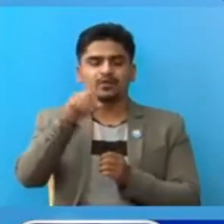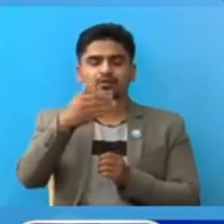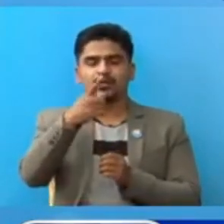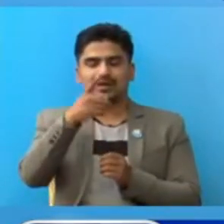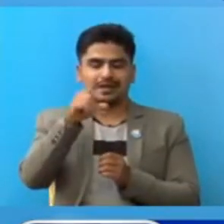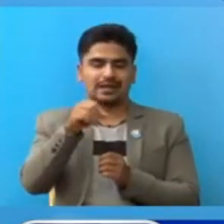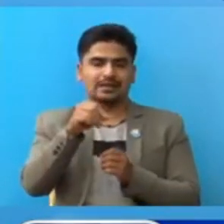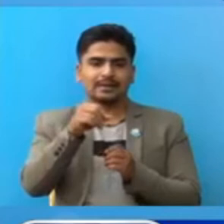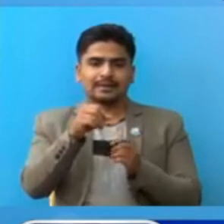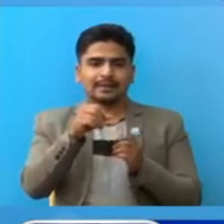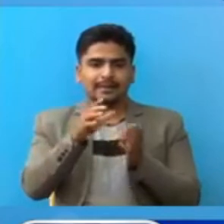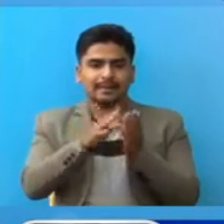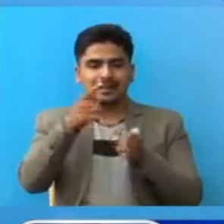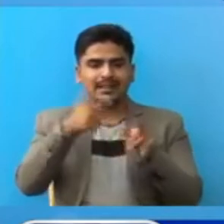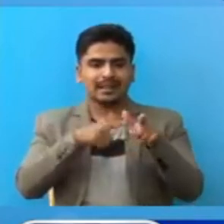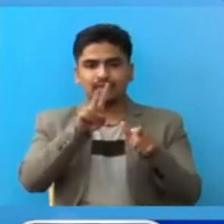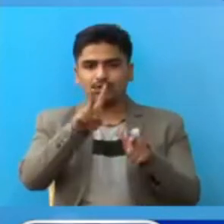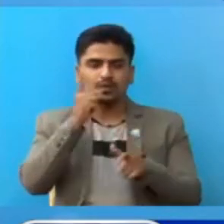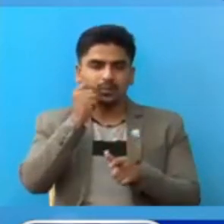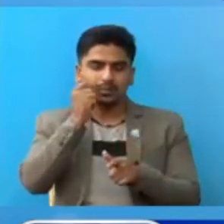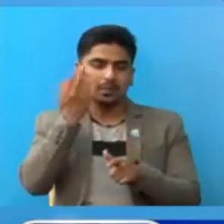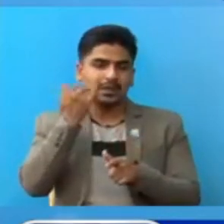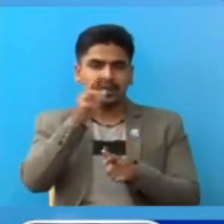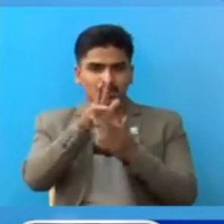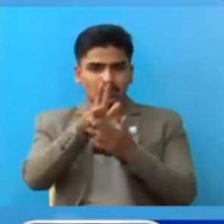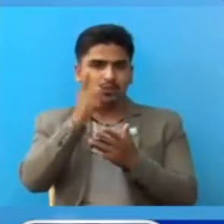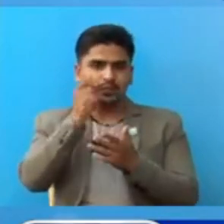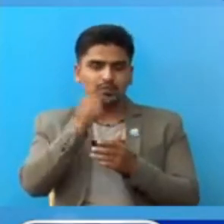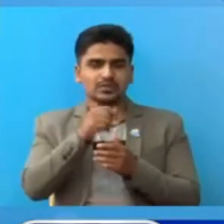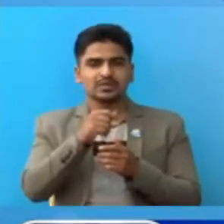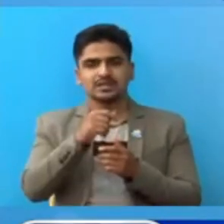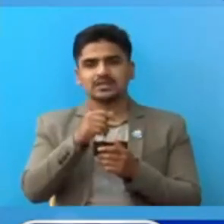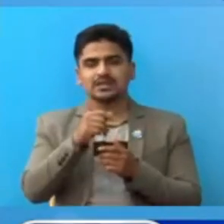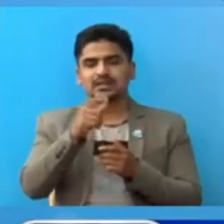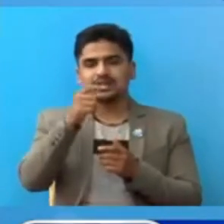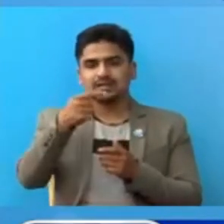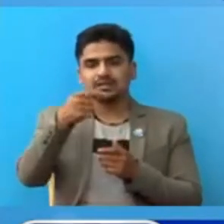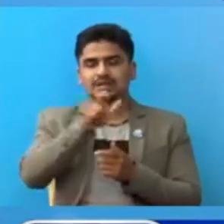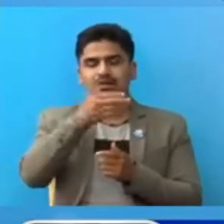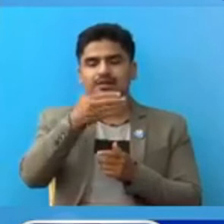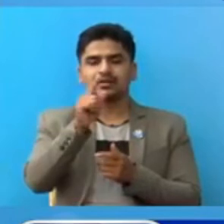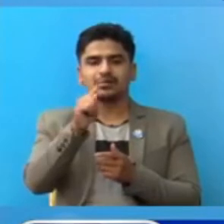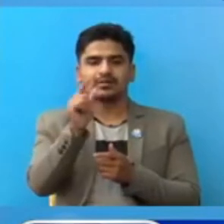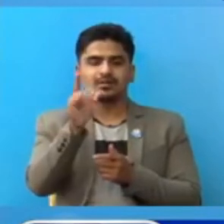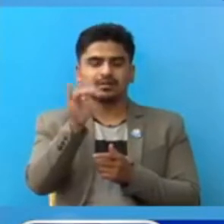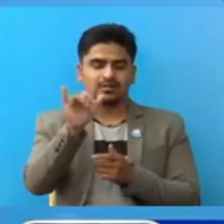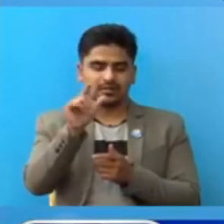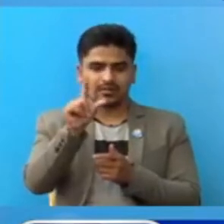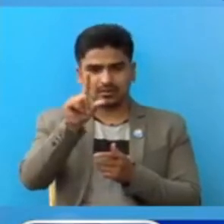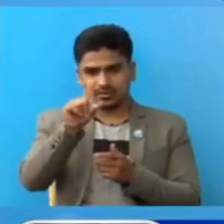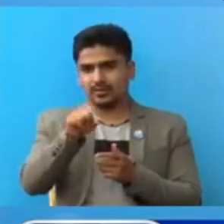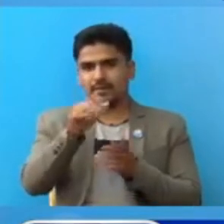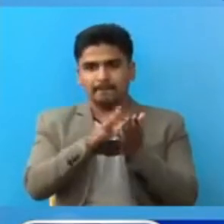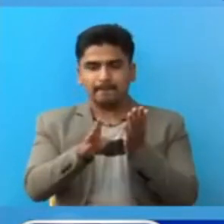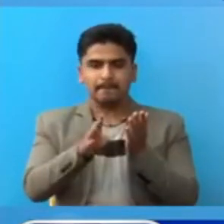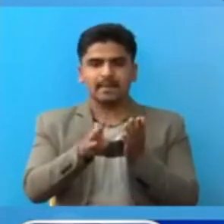दादें का दुई महिला रा नव पुरुस निलकंठ आइसोलेशन बाट दादें का पास महिला रा उनांतिस पुरुस